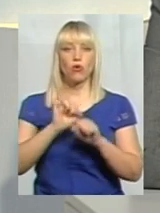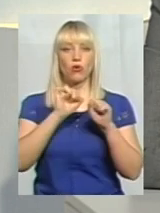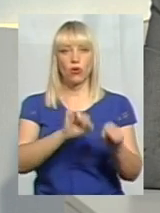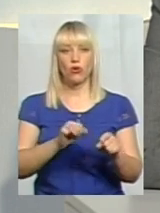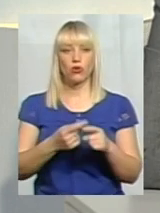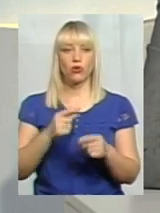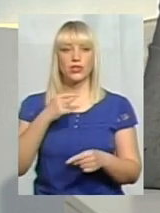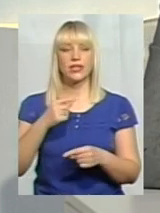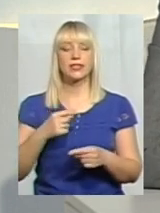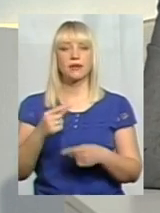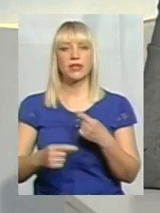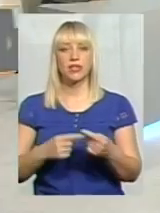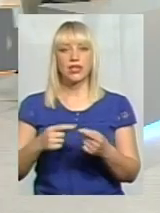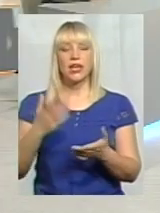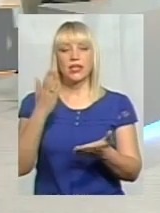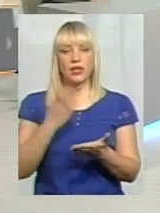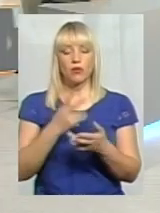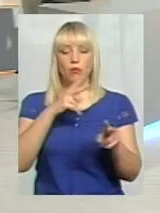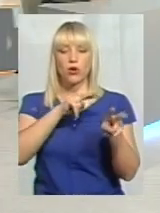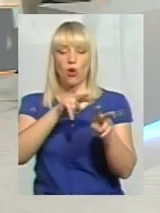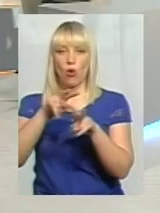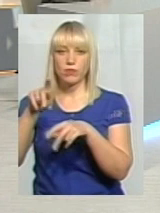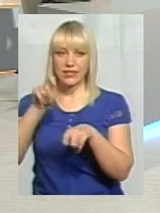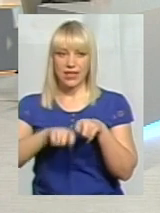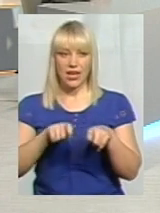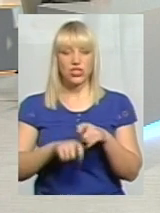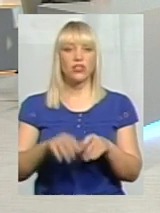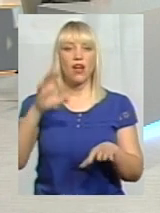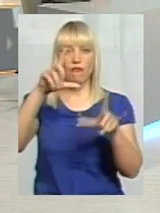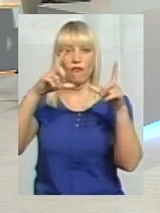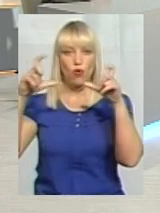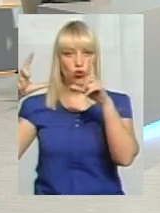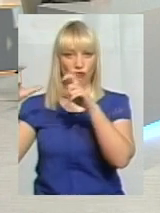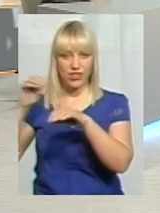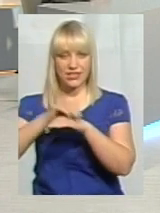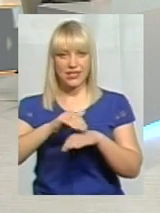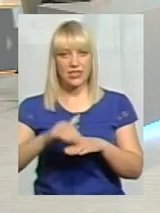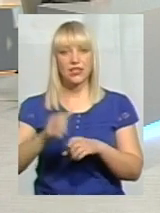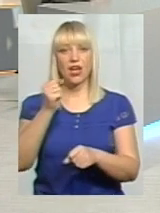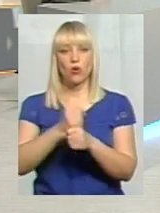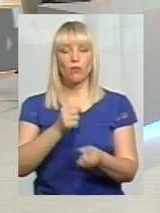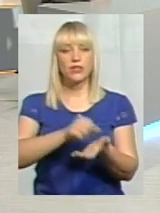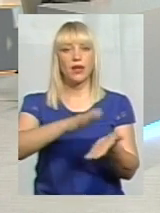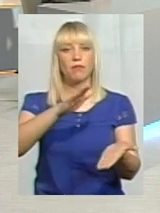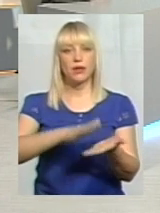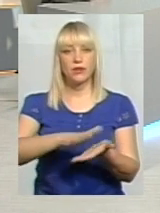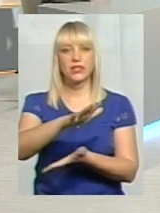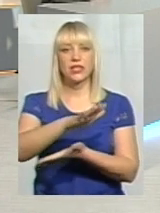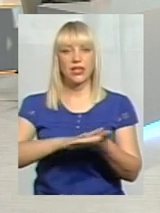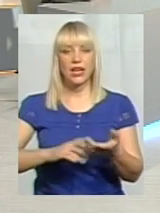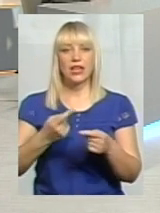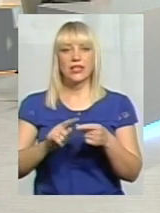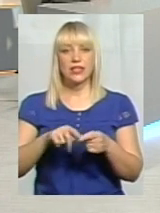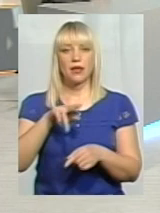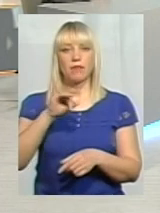культури спадщини, робиться обстеження, фотофіксація, робиться припис і потім далі цей припис